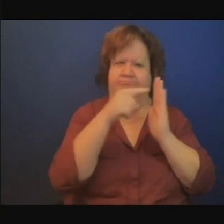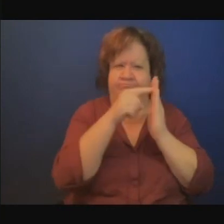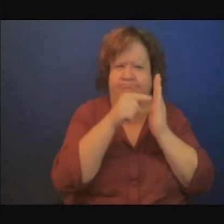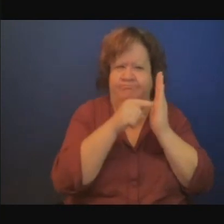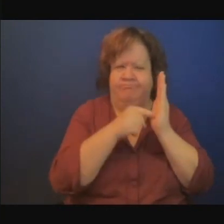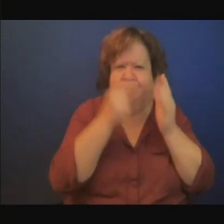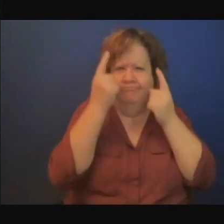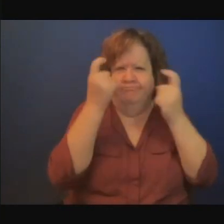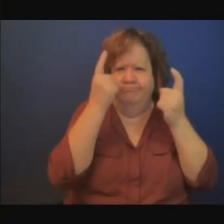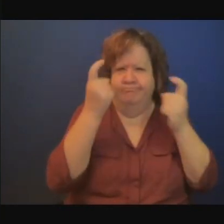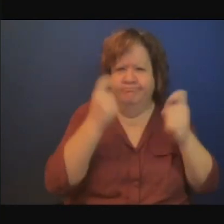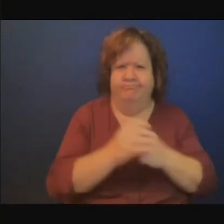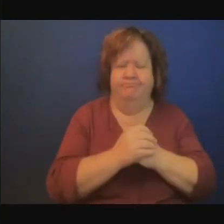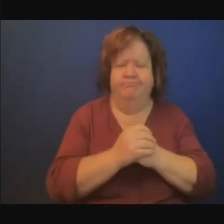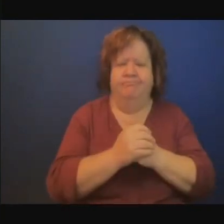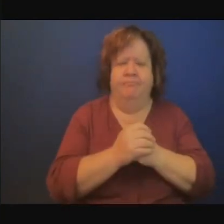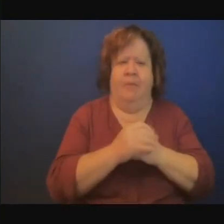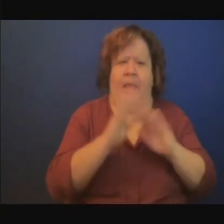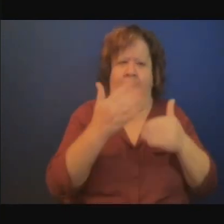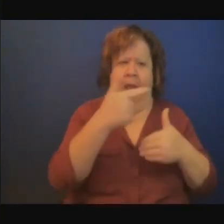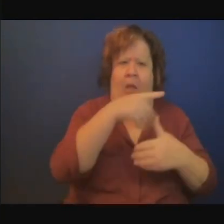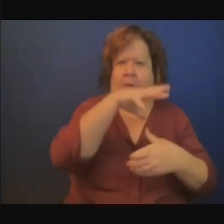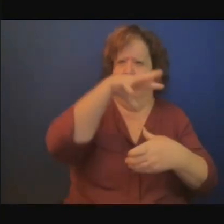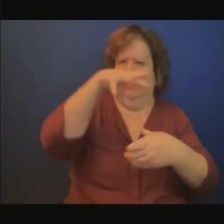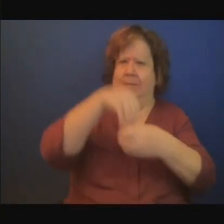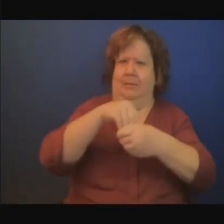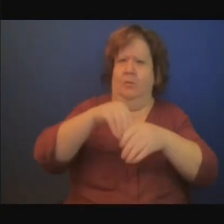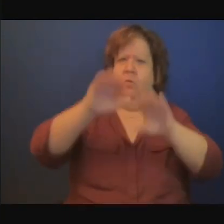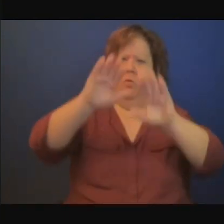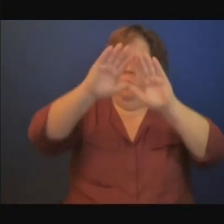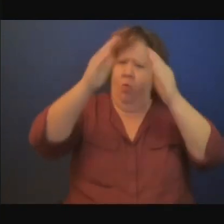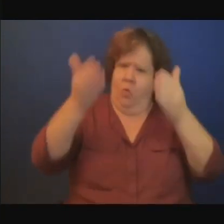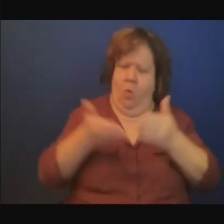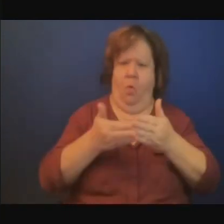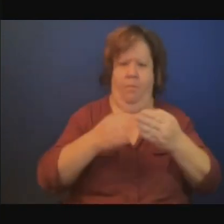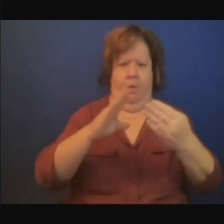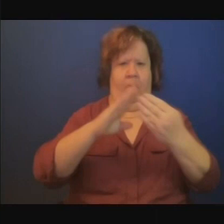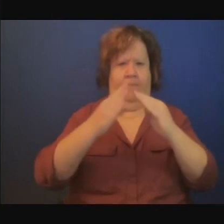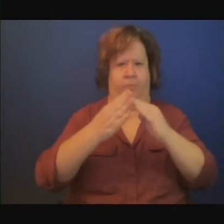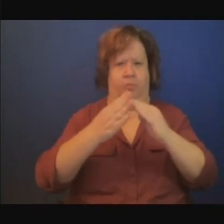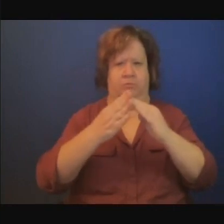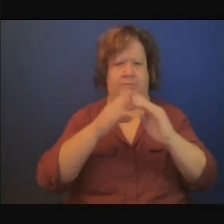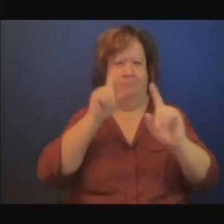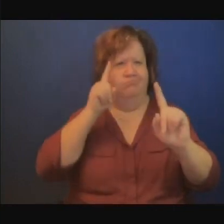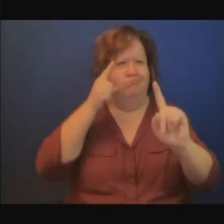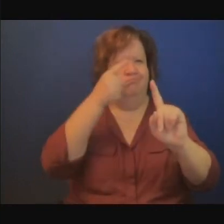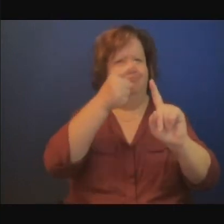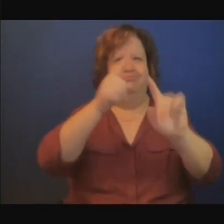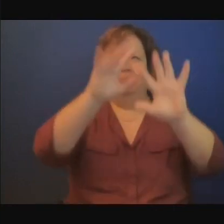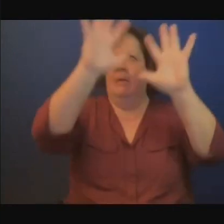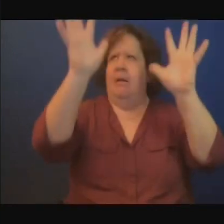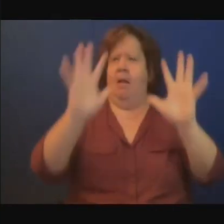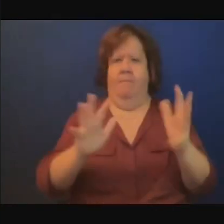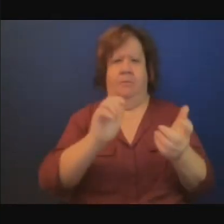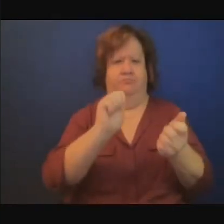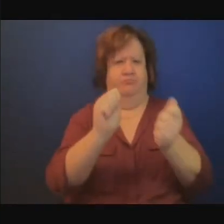dans la lutte contre les changements climatiques. Ces pays doivent également travailler à leur plan d'adaptation,